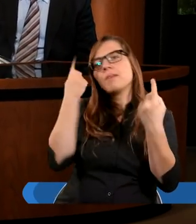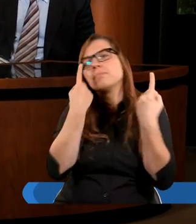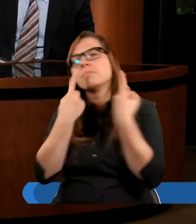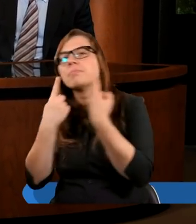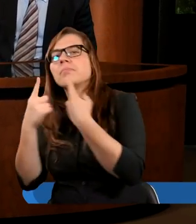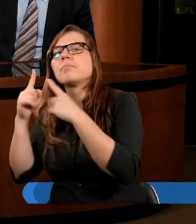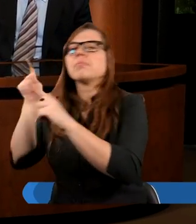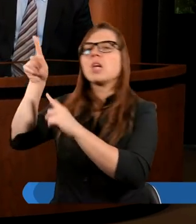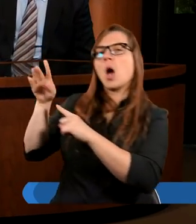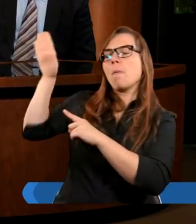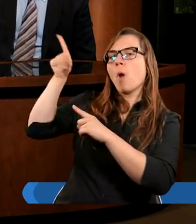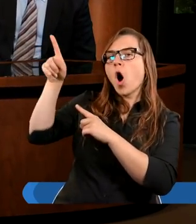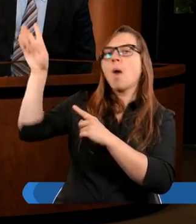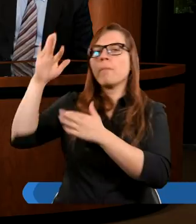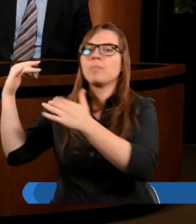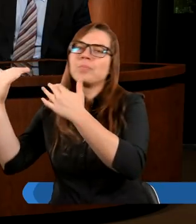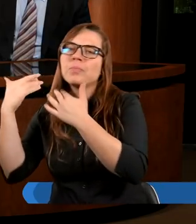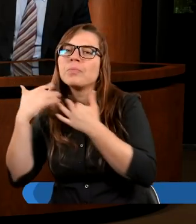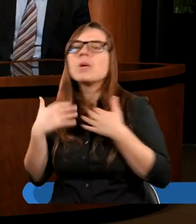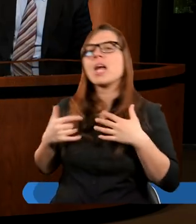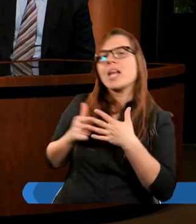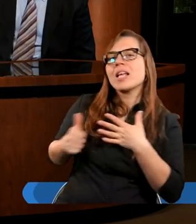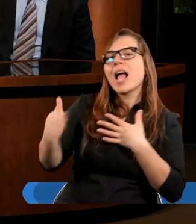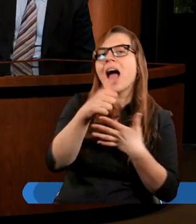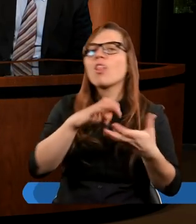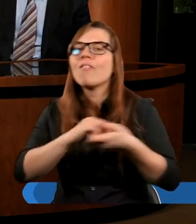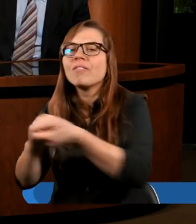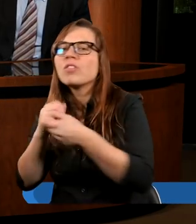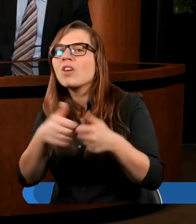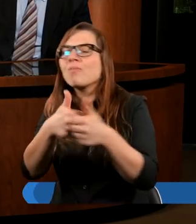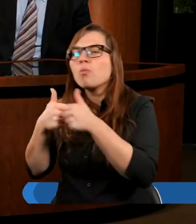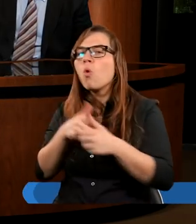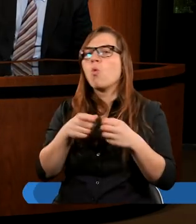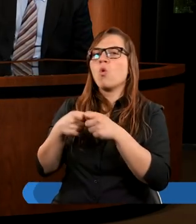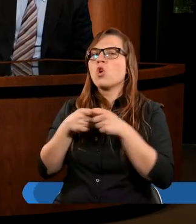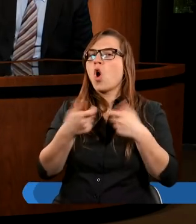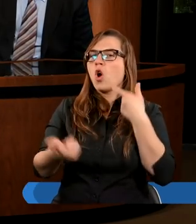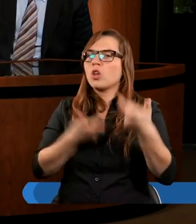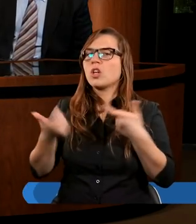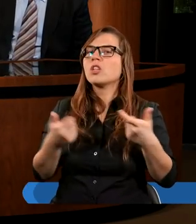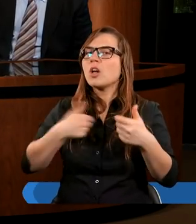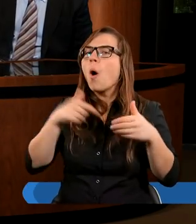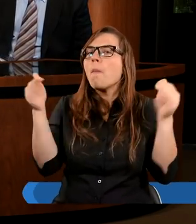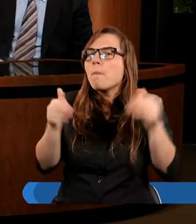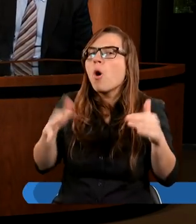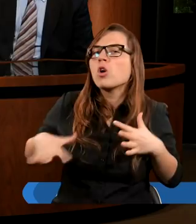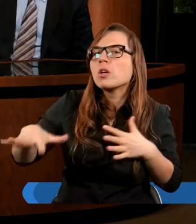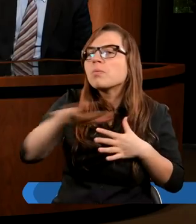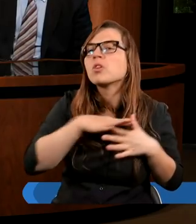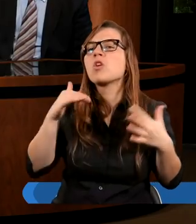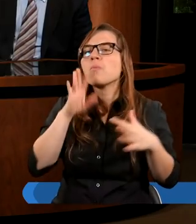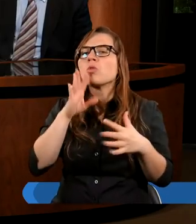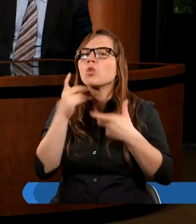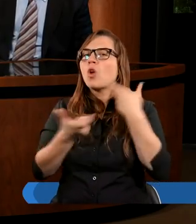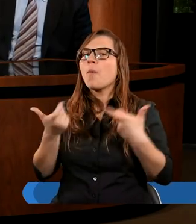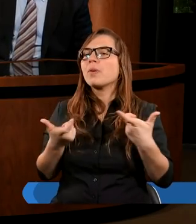wspólnotą, to myślę, że trzeba się starać wbrew temu wszystkiemu, co czasami może mi świadomość mówić, starać się